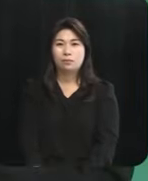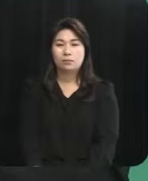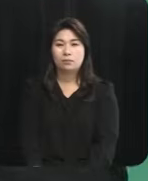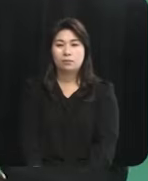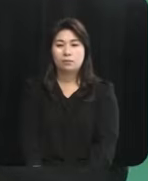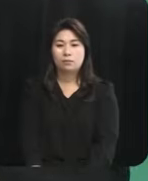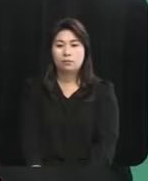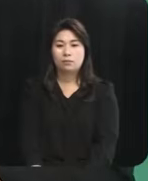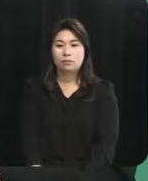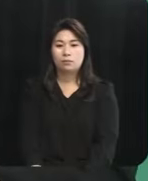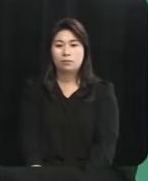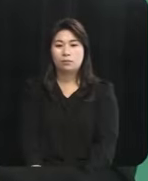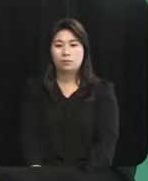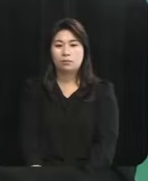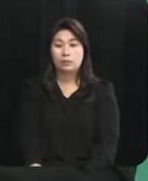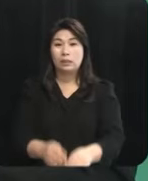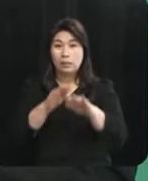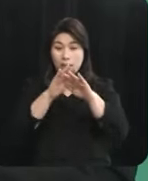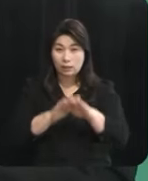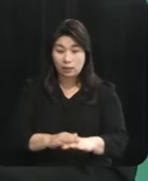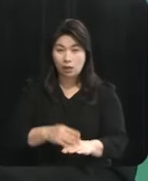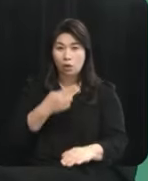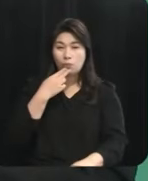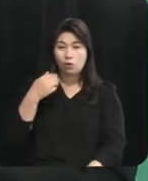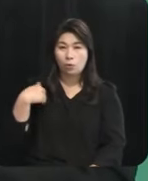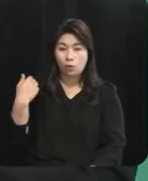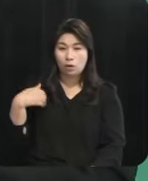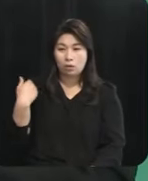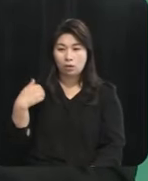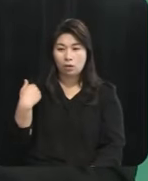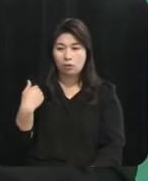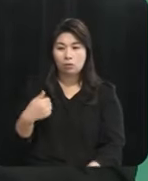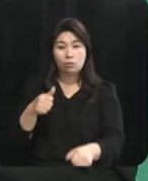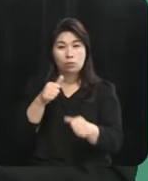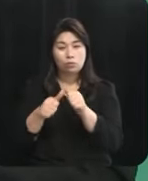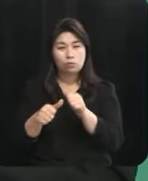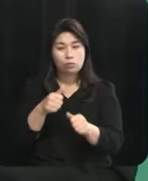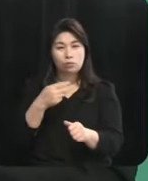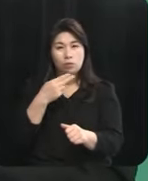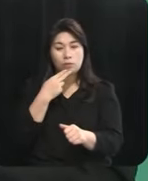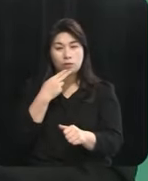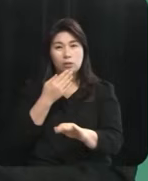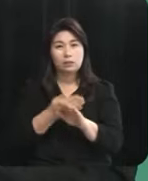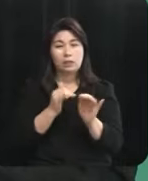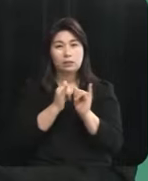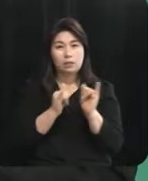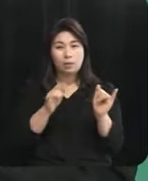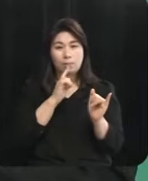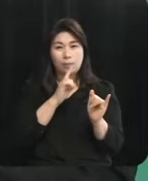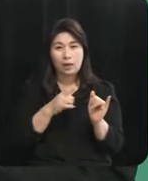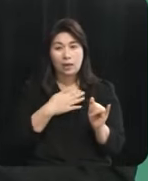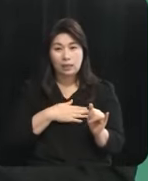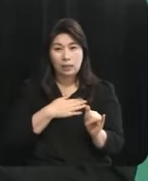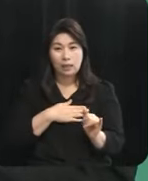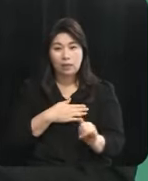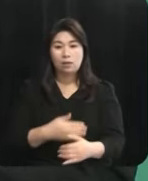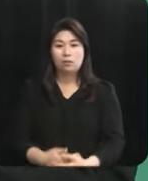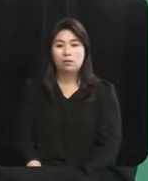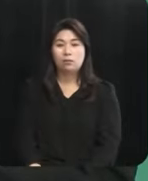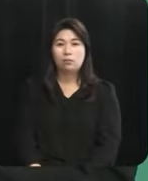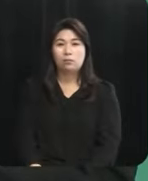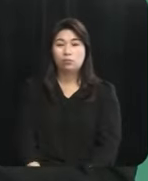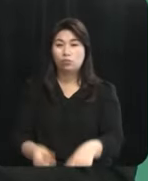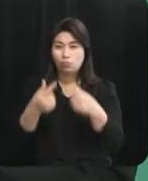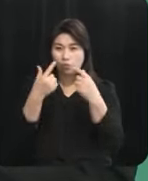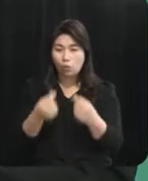네 쉽게 안 한 건 몰라도 소분 안 한 건 놈이 안다라는 제주도 속담 혹시 아시나요? 네 알고 있습니다 네